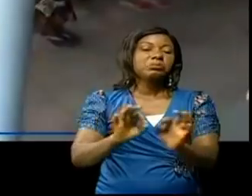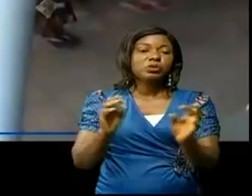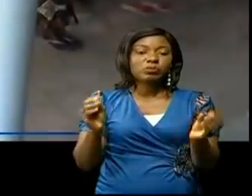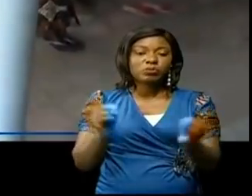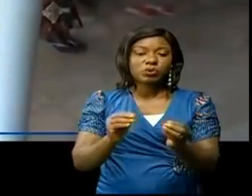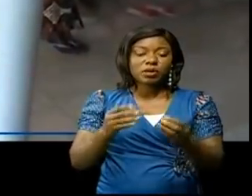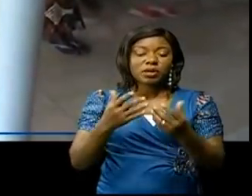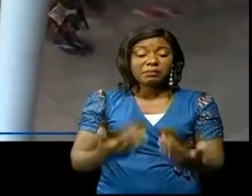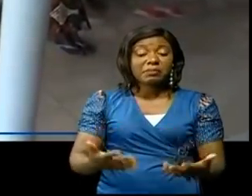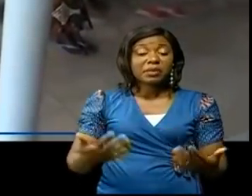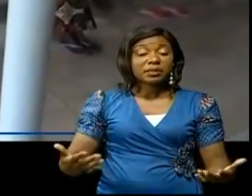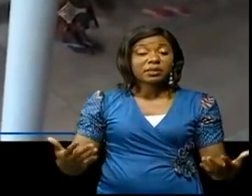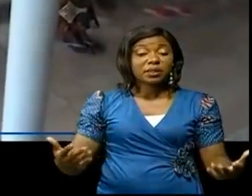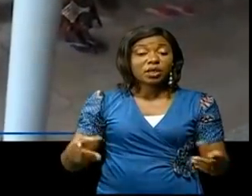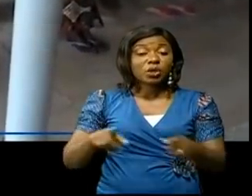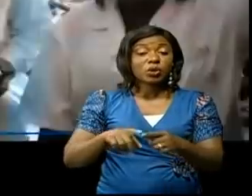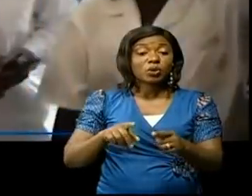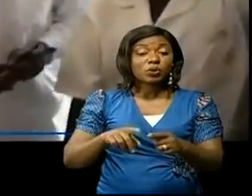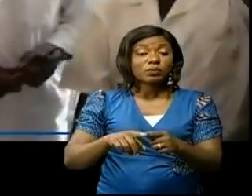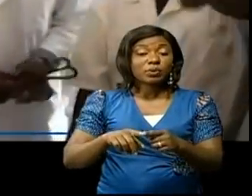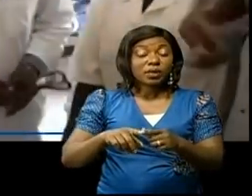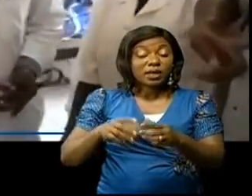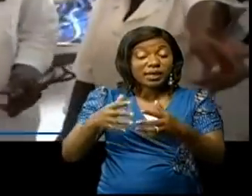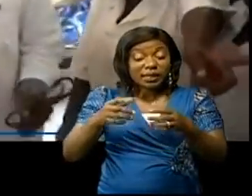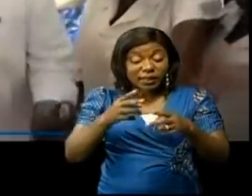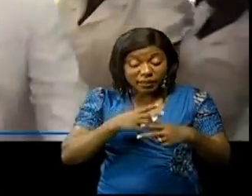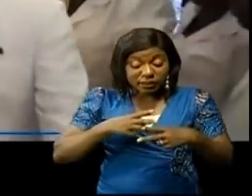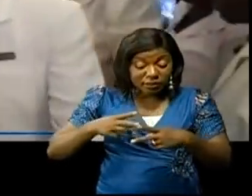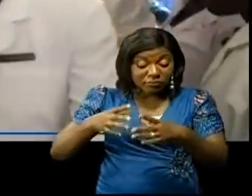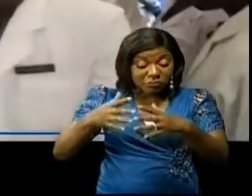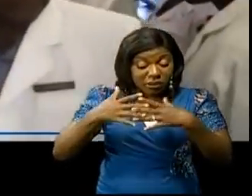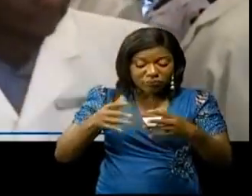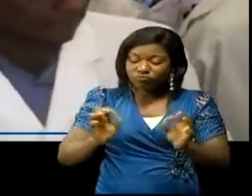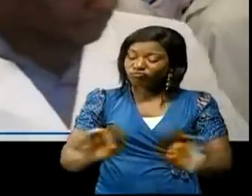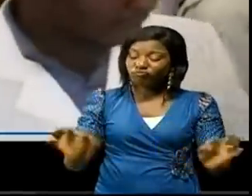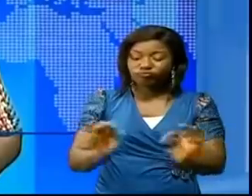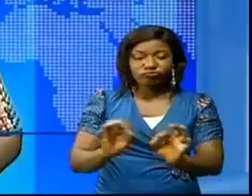certains matériels, comme la radiologie, ne sont pas opérationnels.